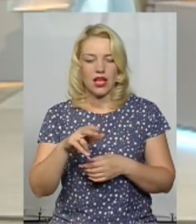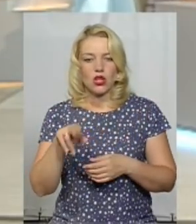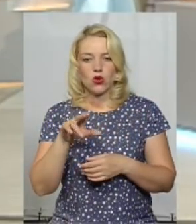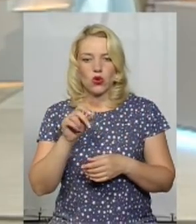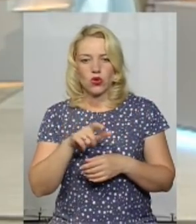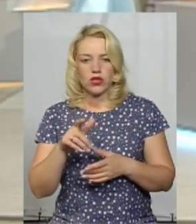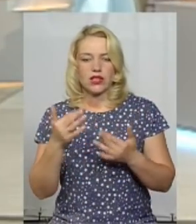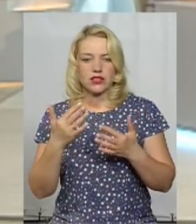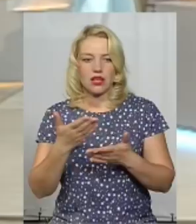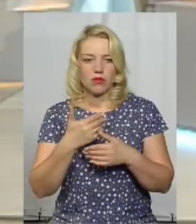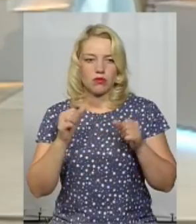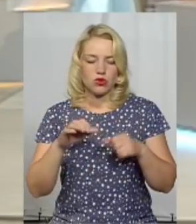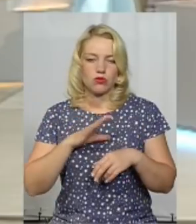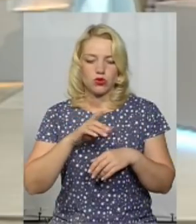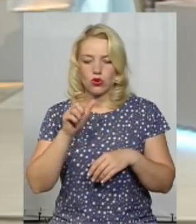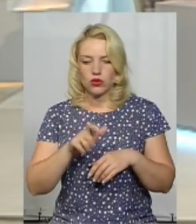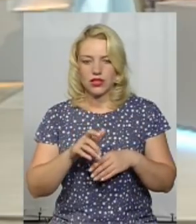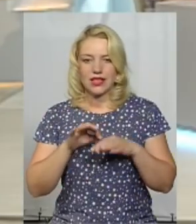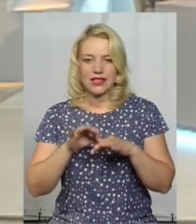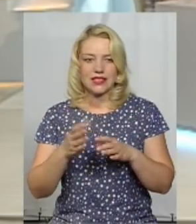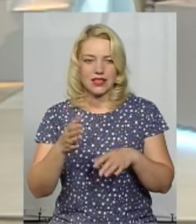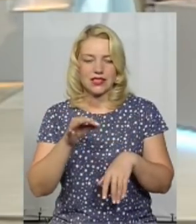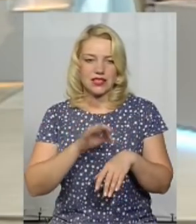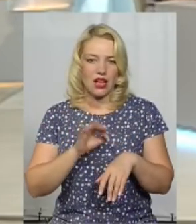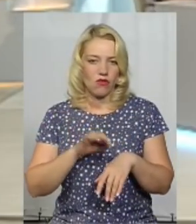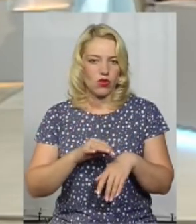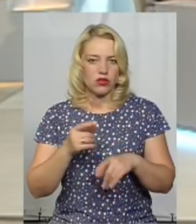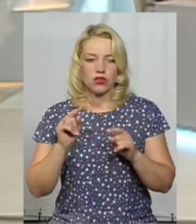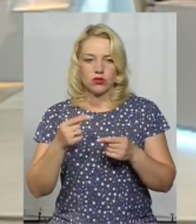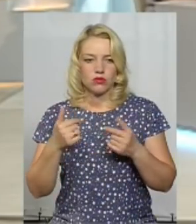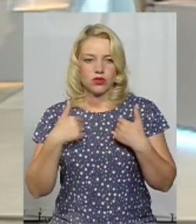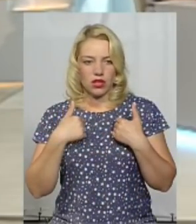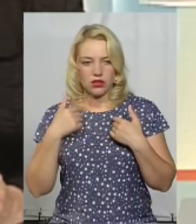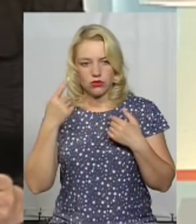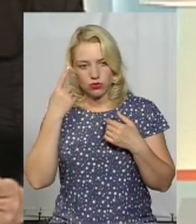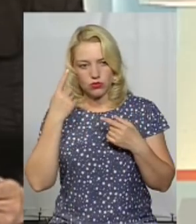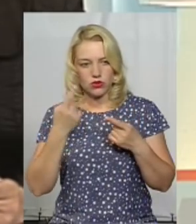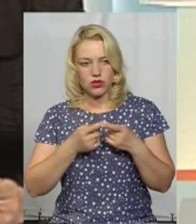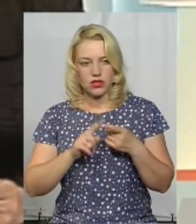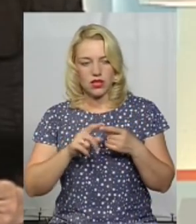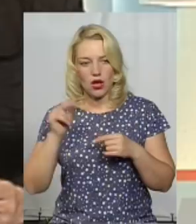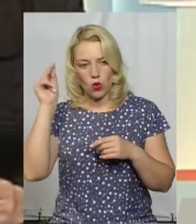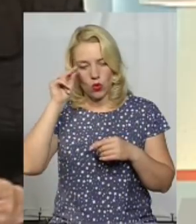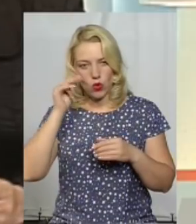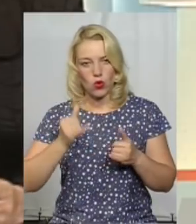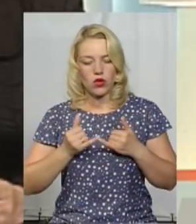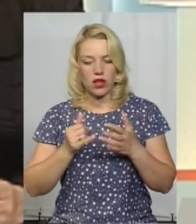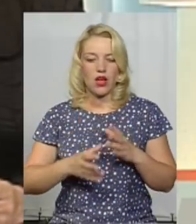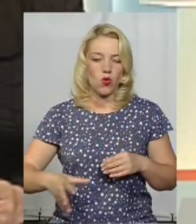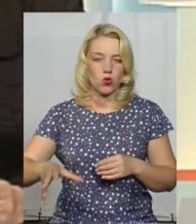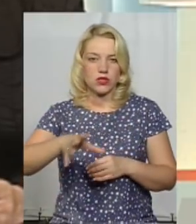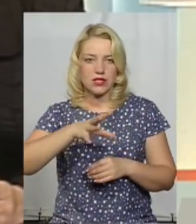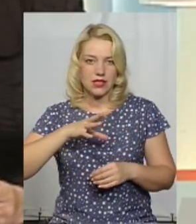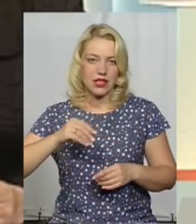наскільки ми можемо бути переконані, може людина несе якісь захворювання. Тому я думаю, що це, знаєте, урок для всіх. І